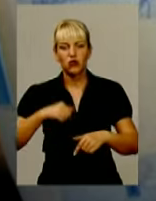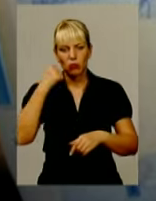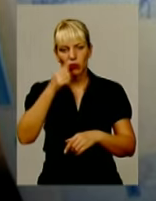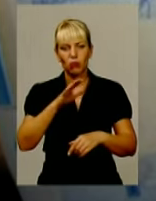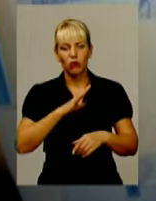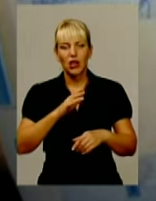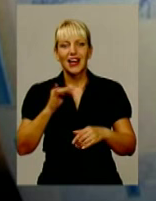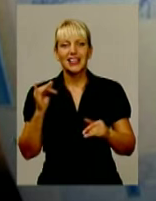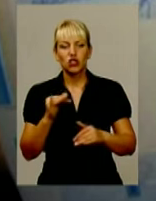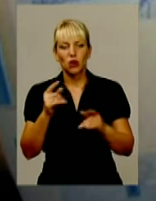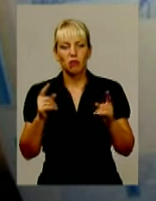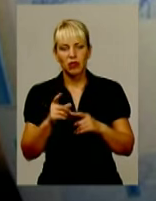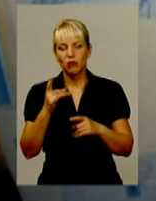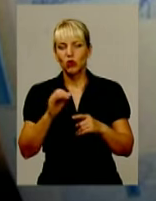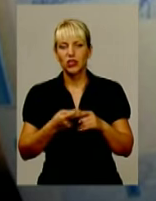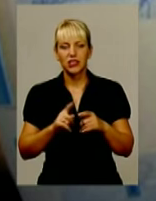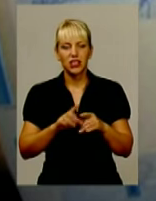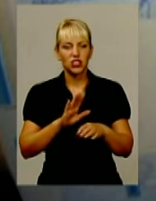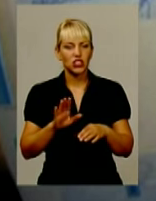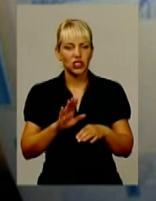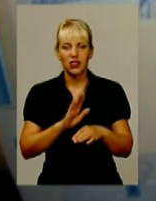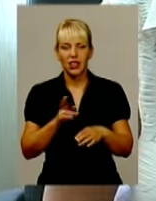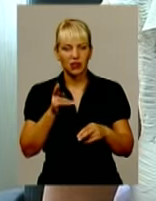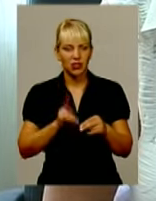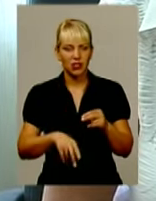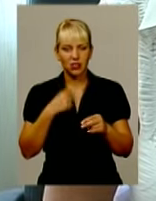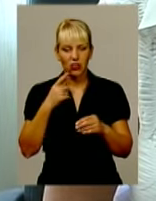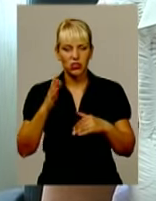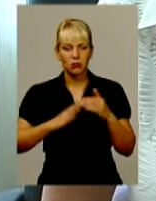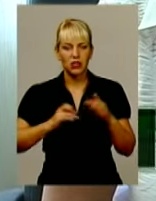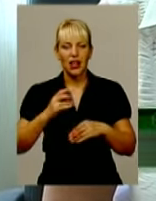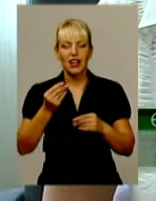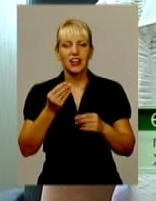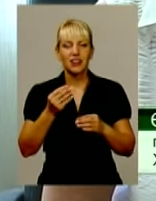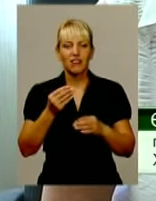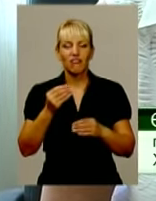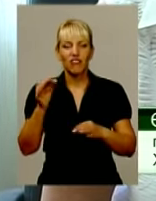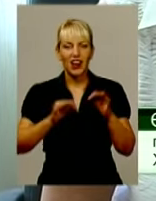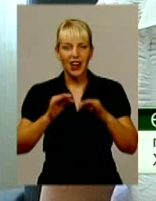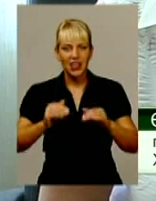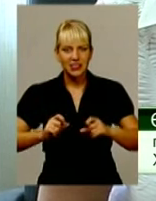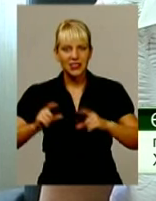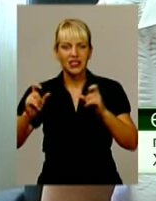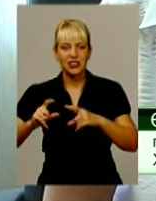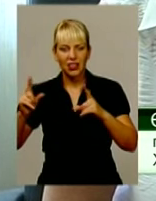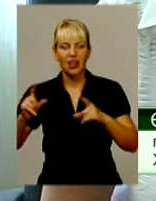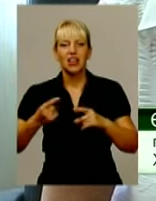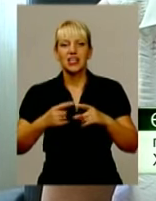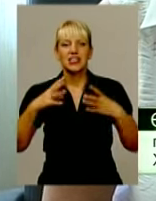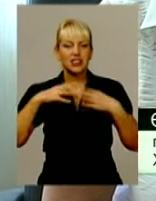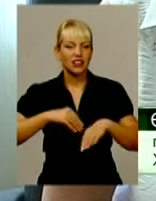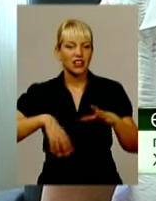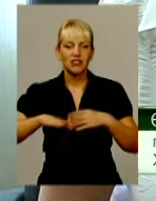історичного мінімуму. Та це ще не межа, кажуть спеціалісти. Інфляція їдає все з осіння, зимою ми ще відчуємо це